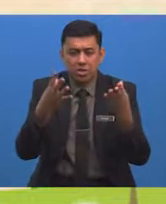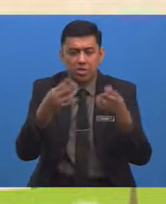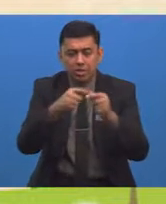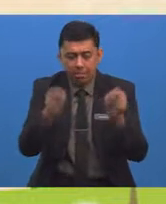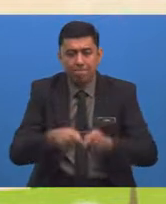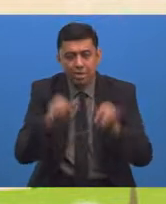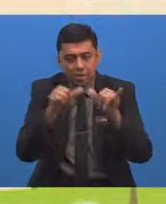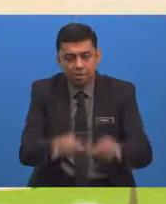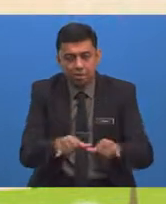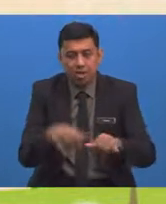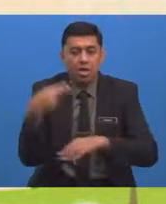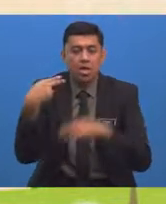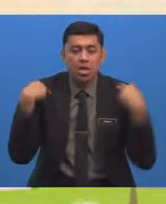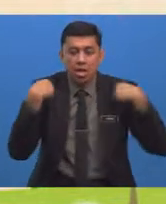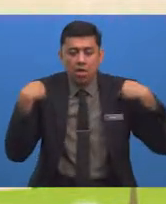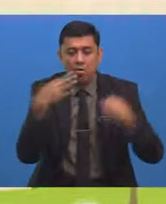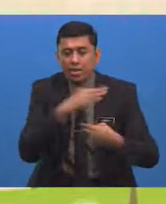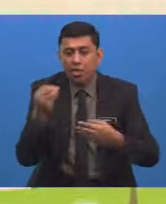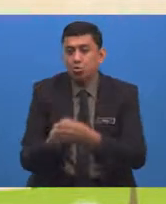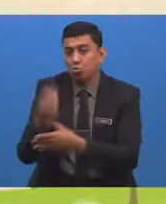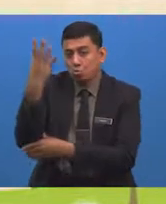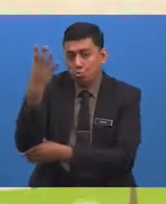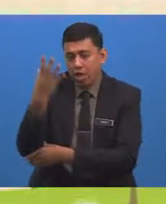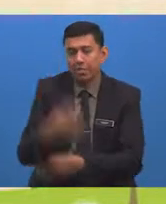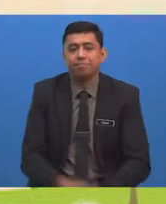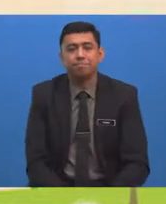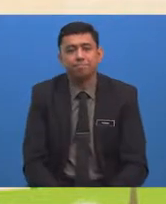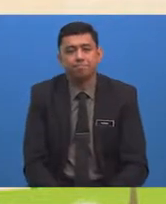Habitat Haiwan Serta Tumbuh-tumbuhan